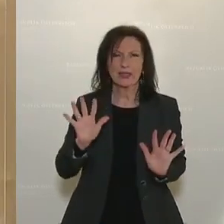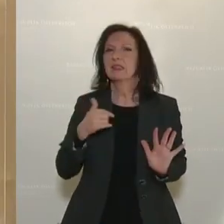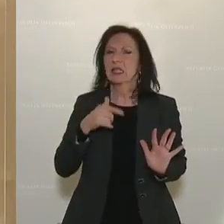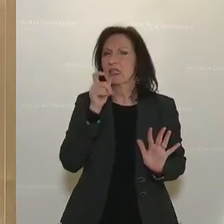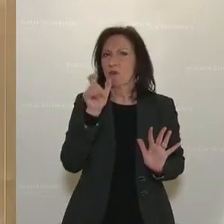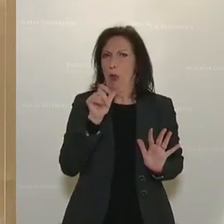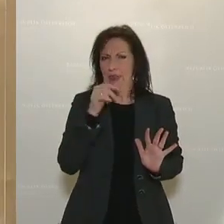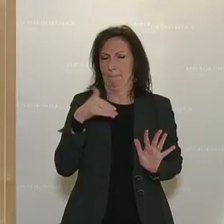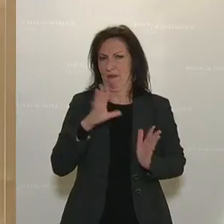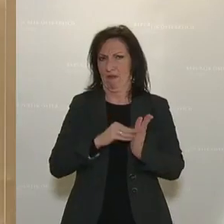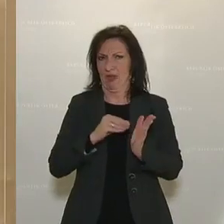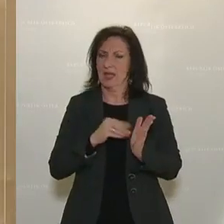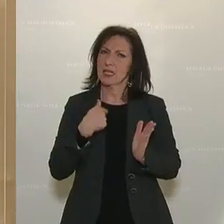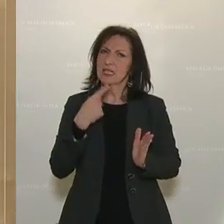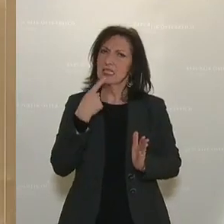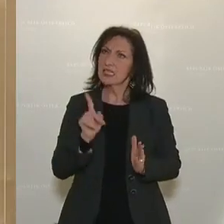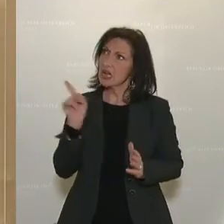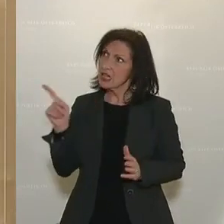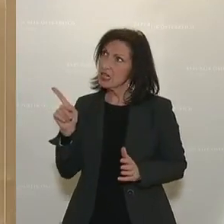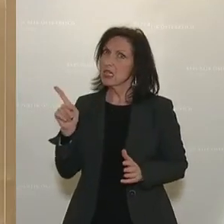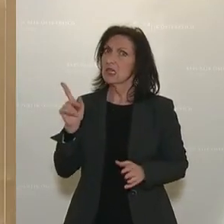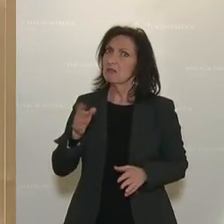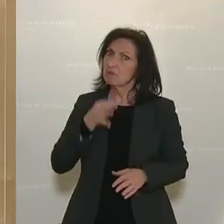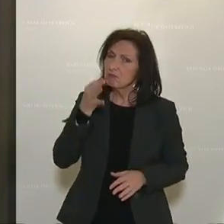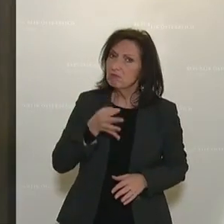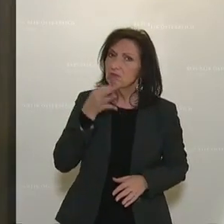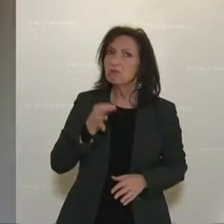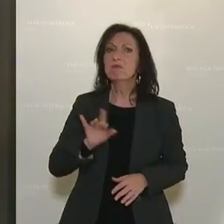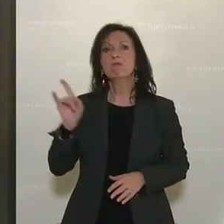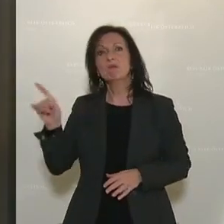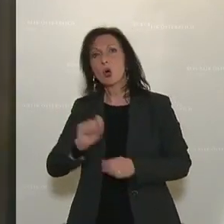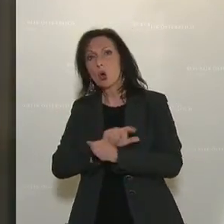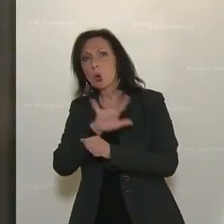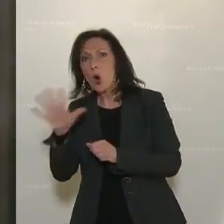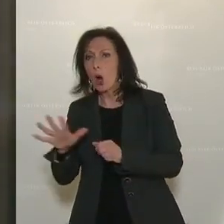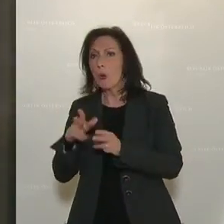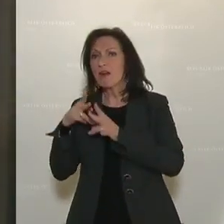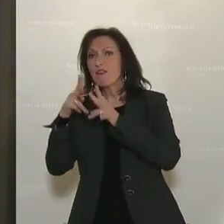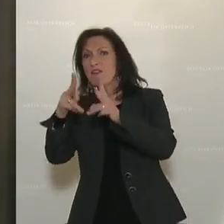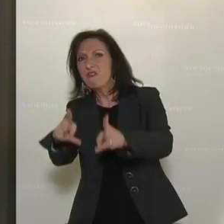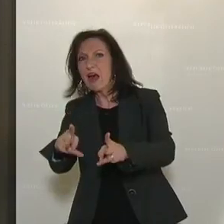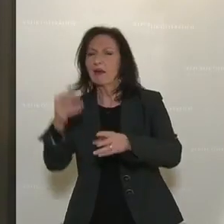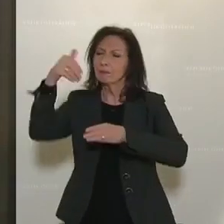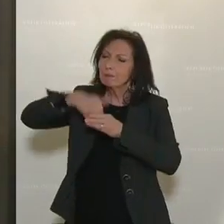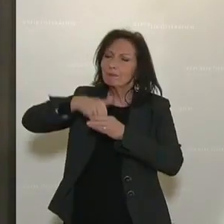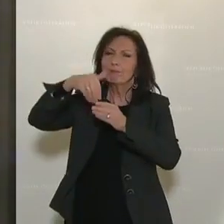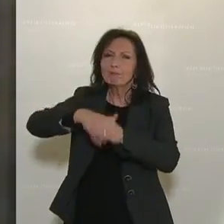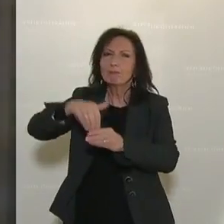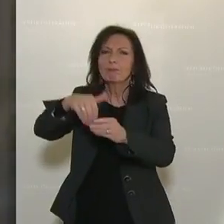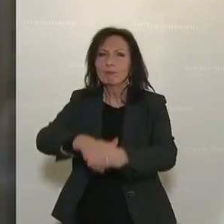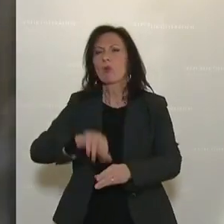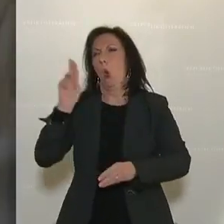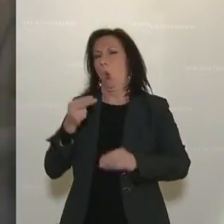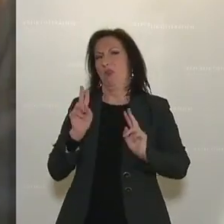nicht mehr in den Mund, ich sage, es sind Unwahrheiten, die Ihren Weg in der Corona-Krise pflastern. Wir denken an die 100.000